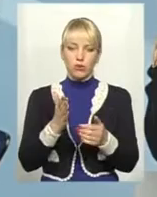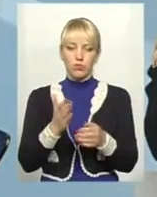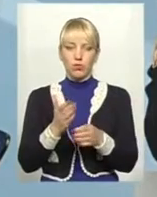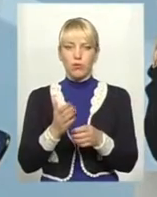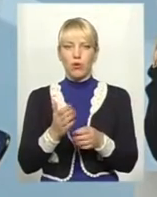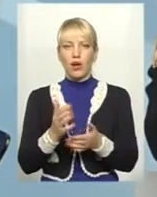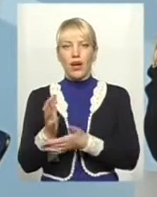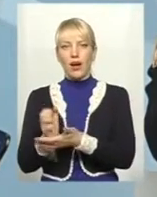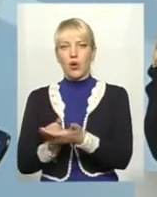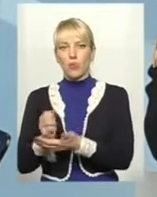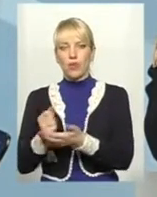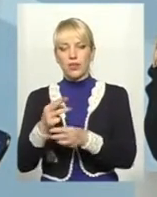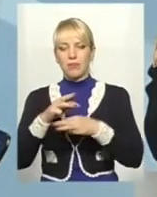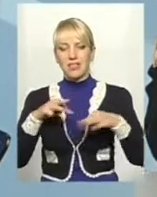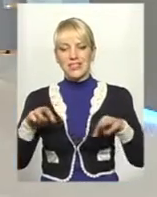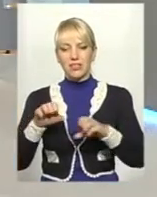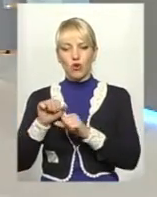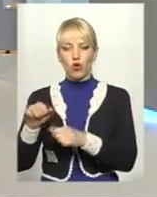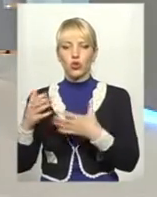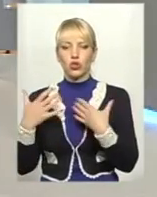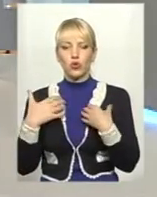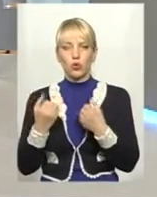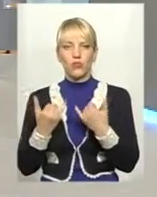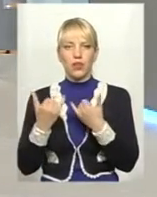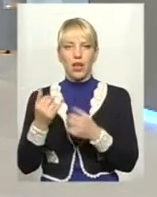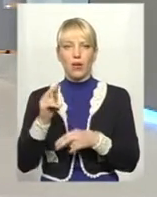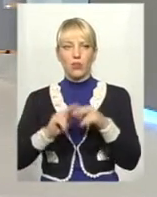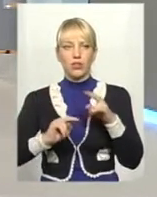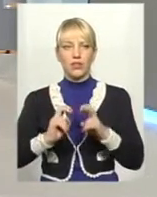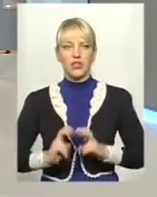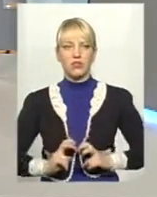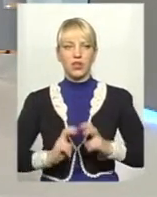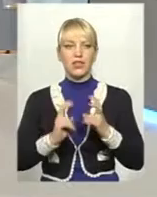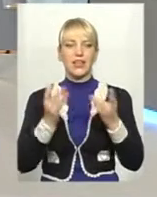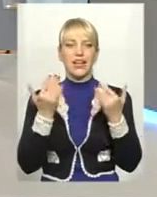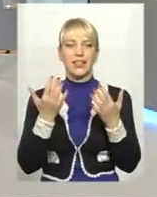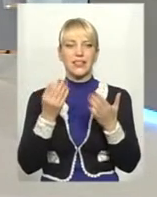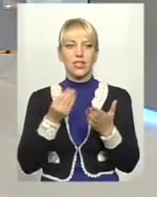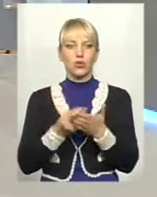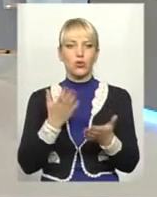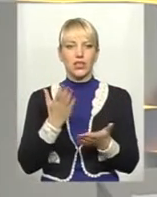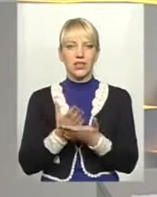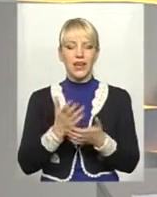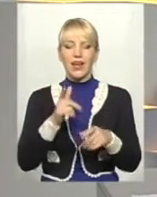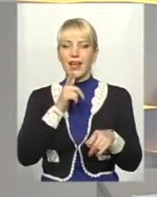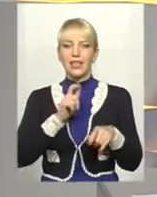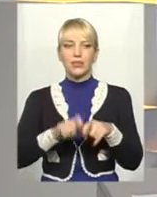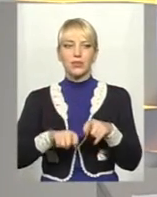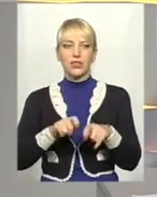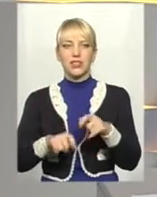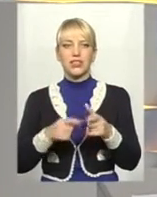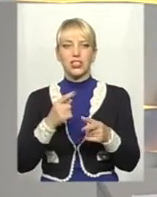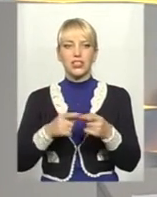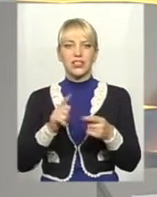Міністерства оборони для будівництва ліфта і на госпіталі. Пане полковнику, скажіть, будь ласка, а наскільки дорога її експертиза? Чи це